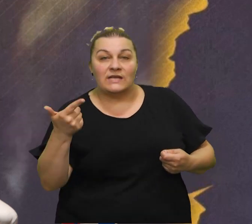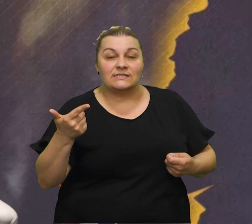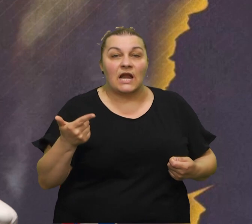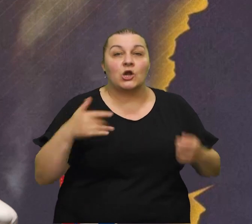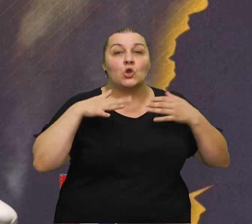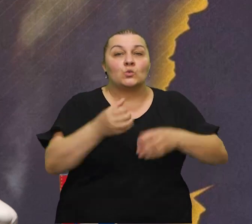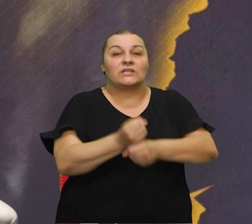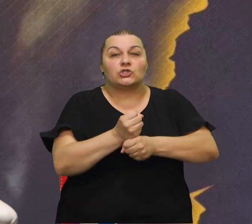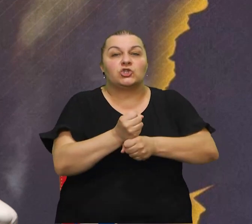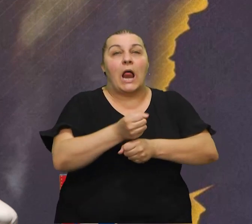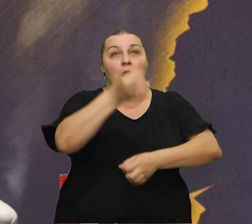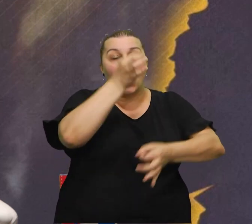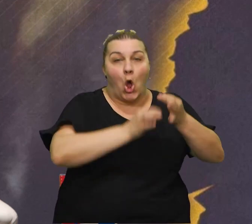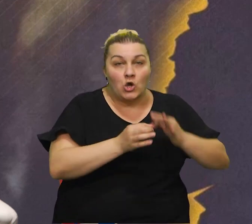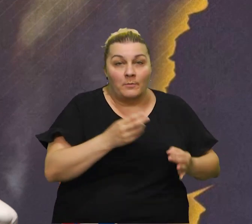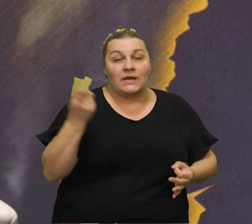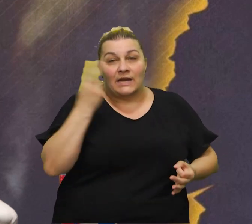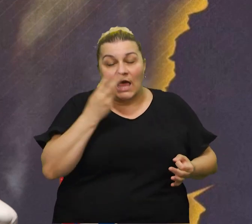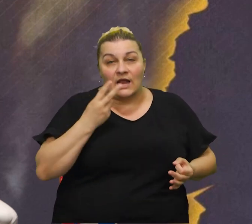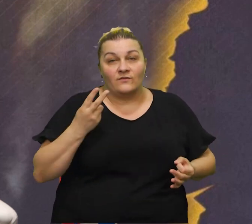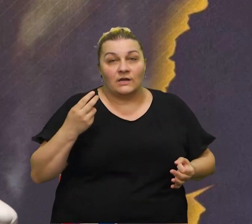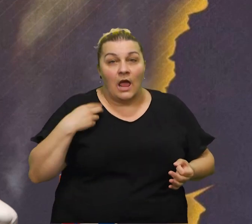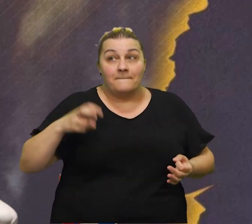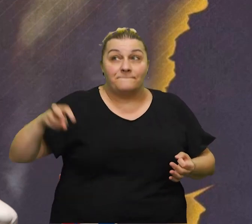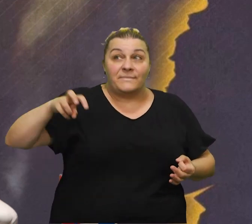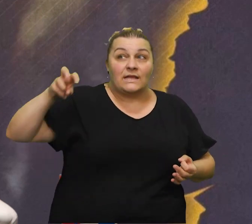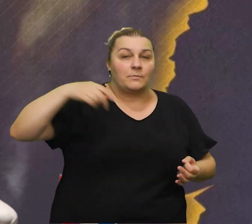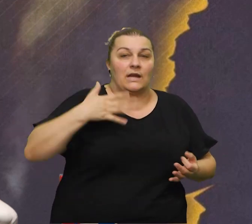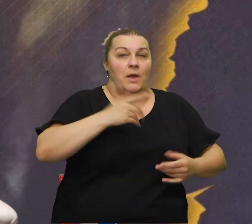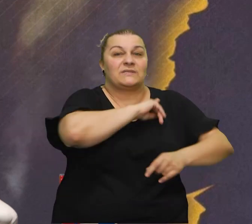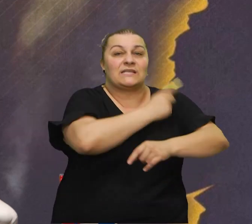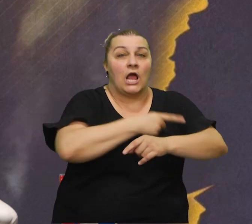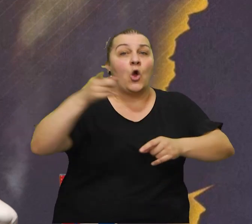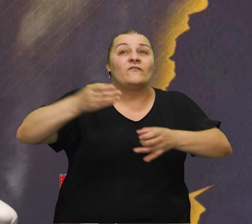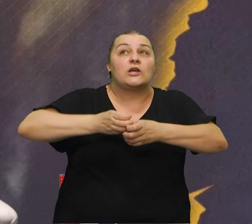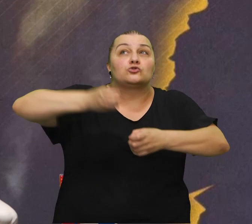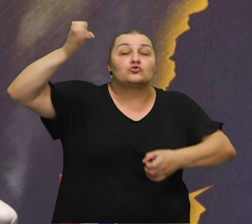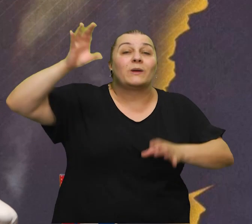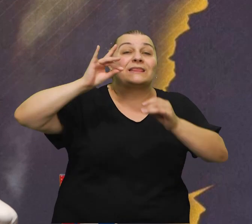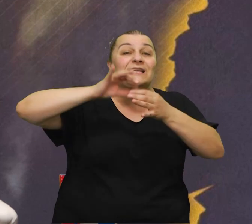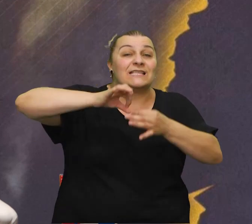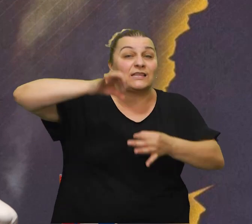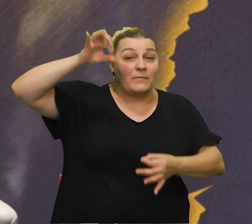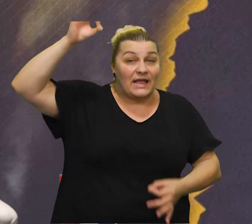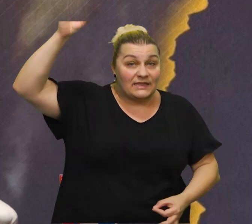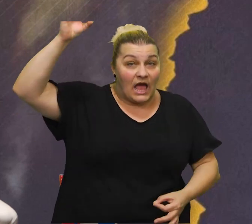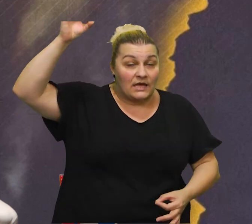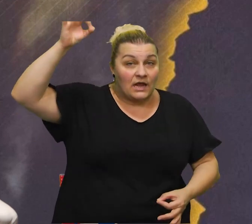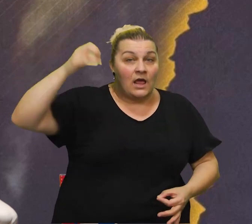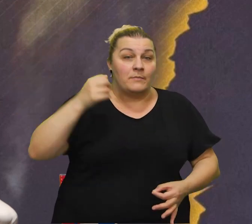se ljudi držali konap i normalno kako sad sad penje gore nema toliko snage to je stup 10 metara i da